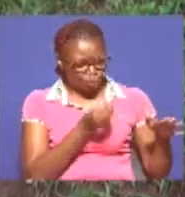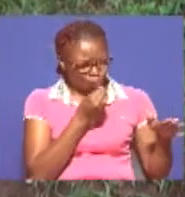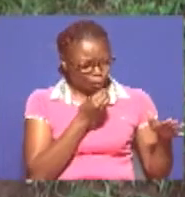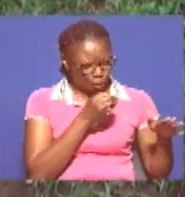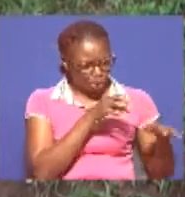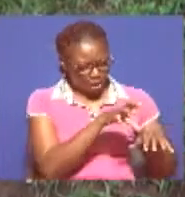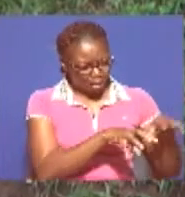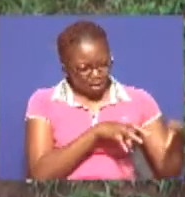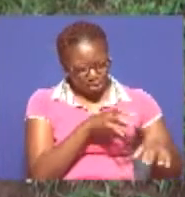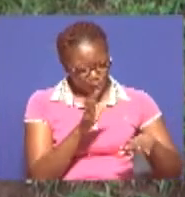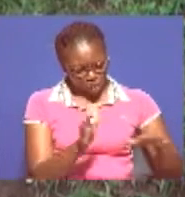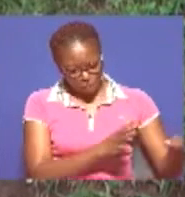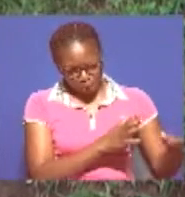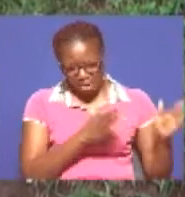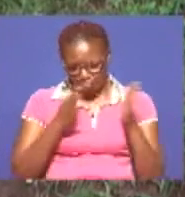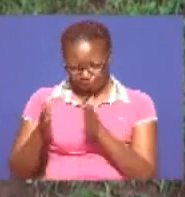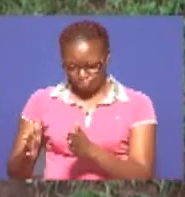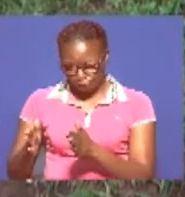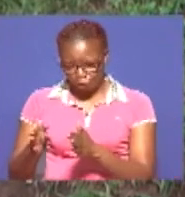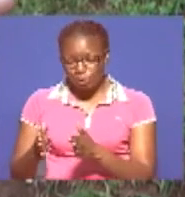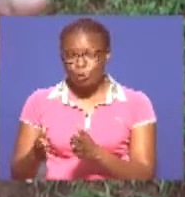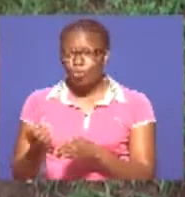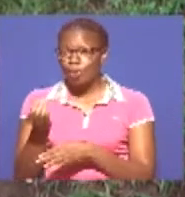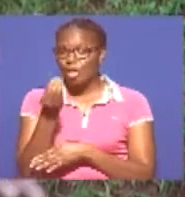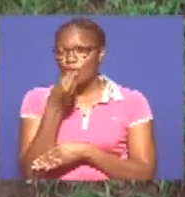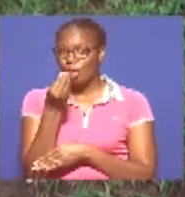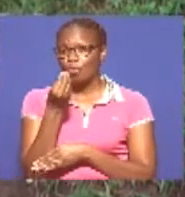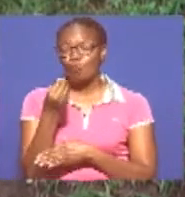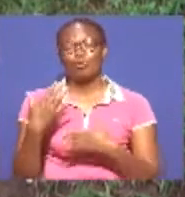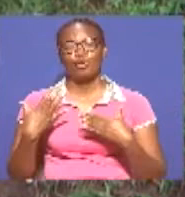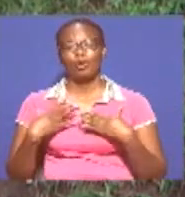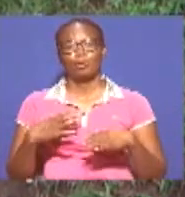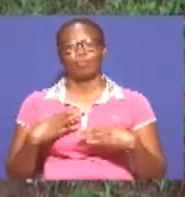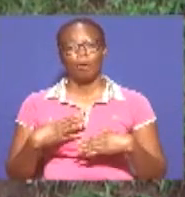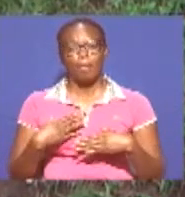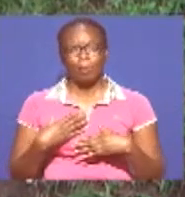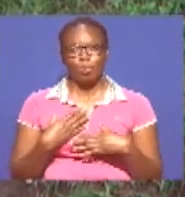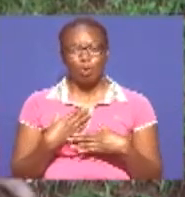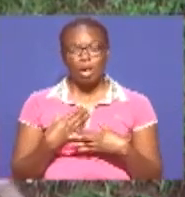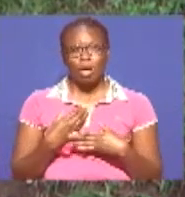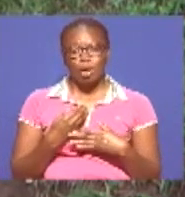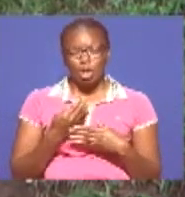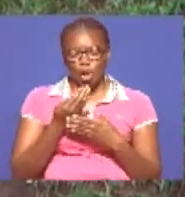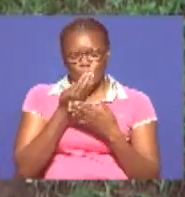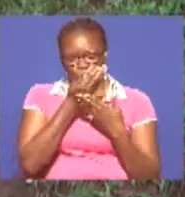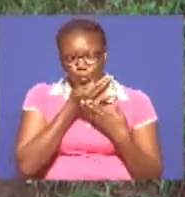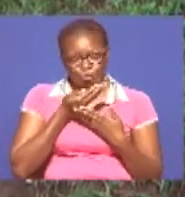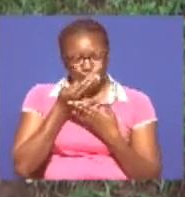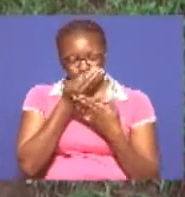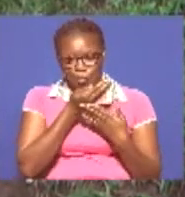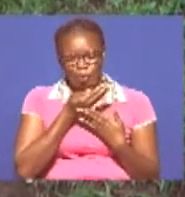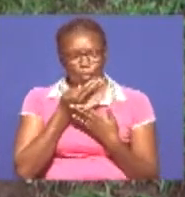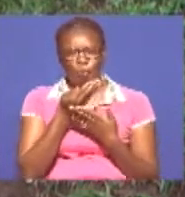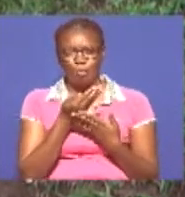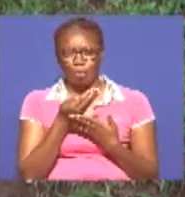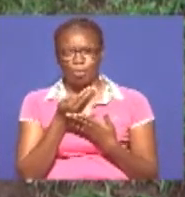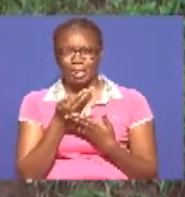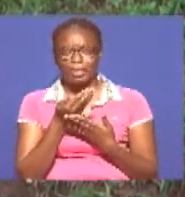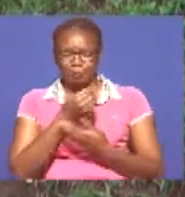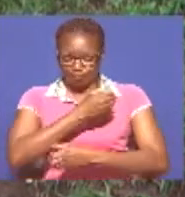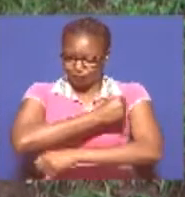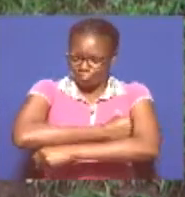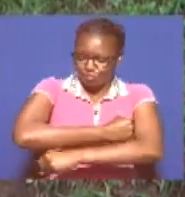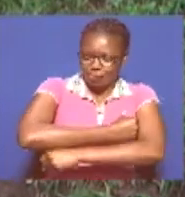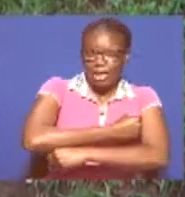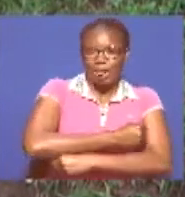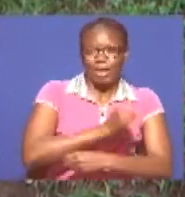feeds Cricket pia, tuna tengeneza chakula ya binadamu Uji, uji kwa mashule Tunatumia